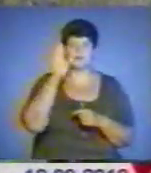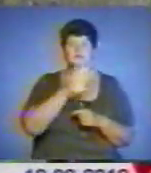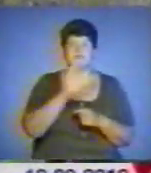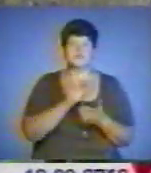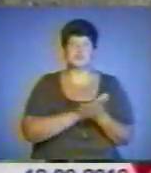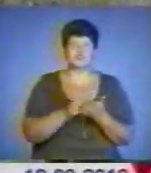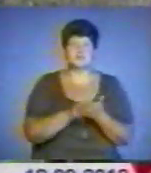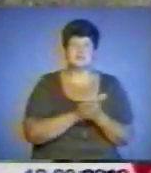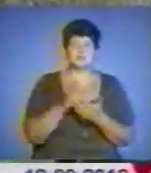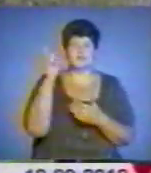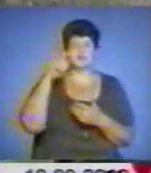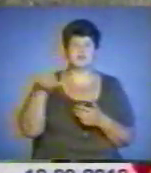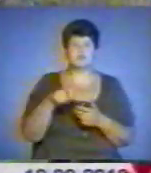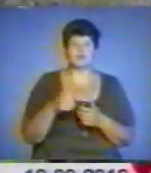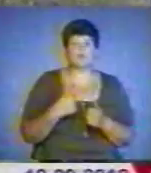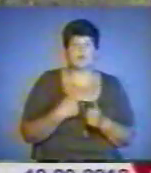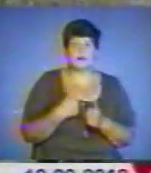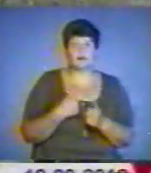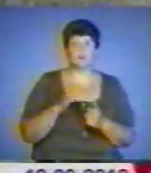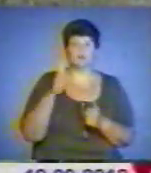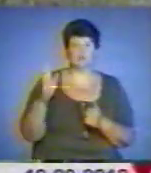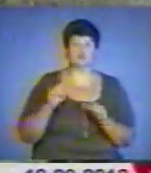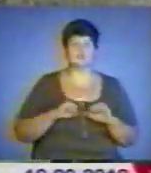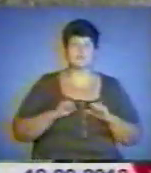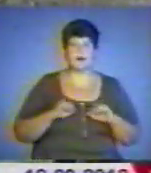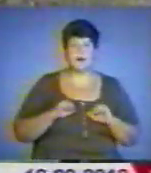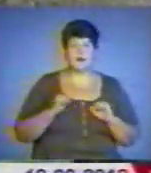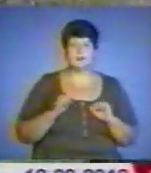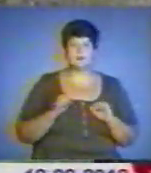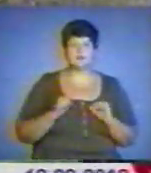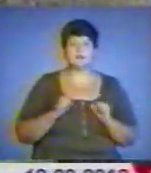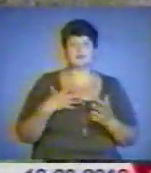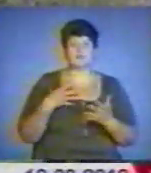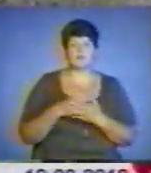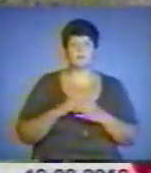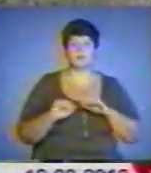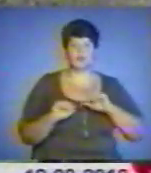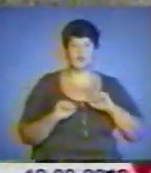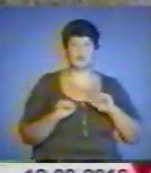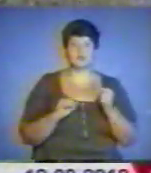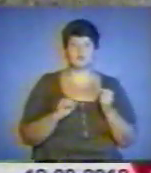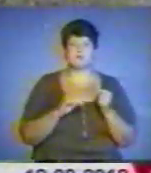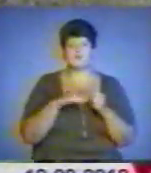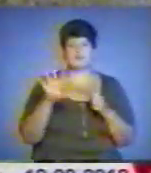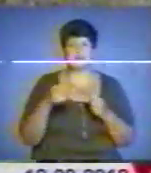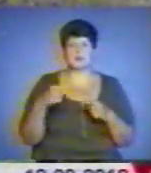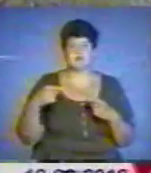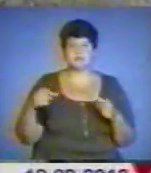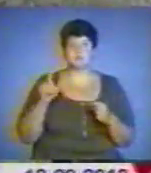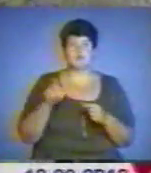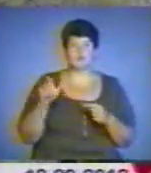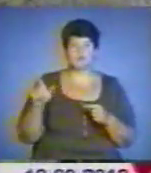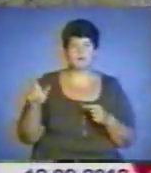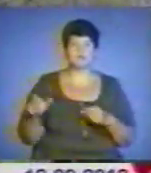чистять річку. Я буду старатися з своїми друзями і всіма іншими людьми, щоб